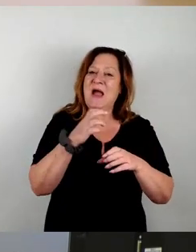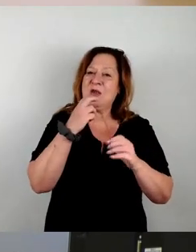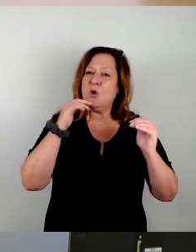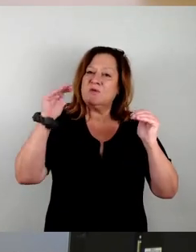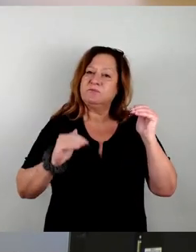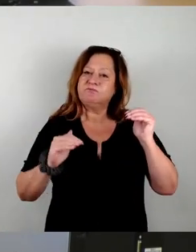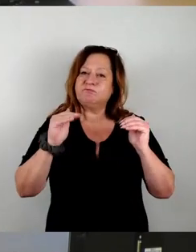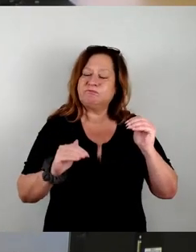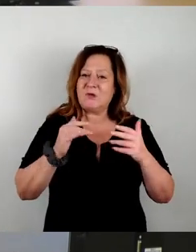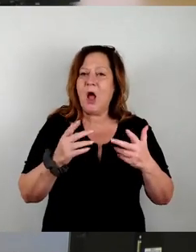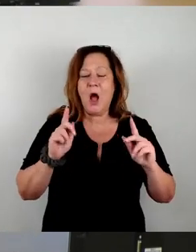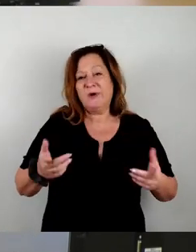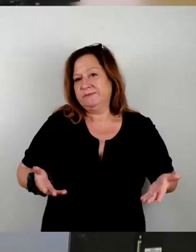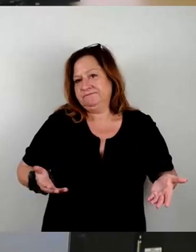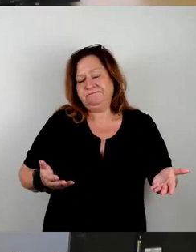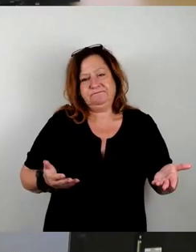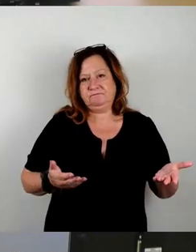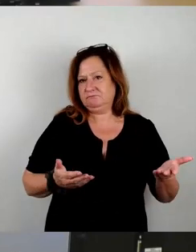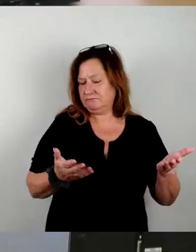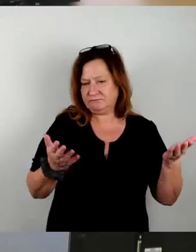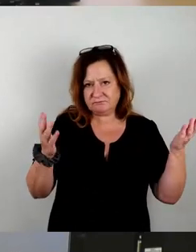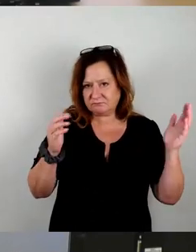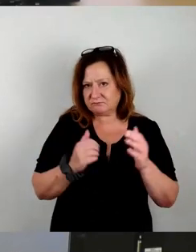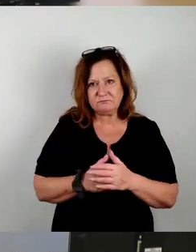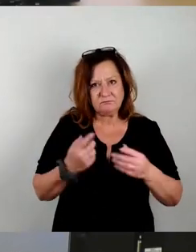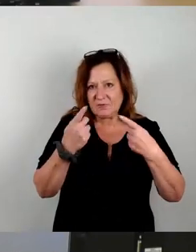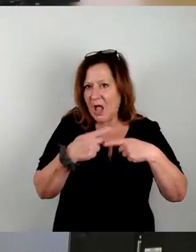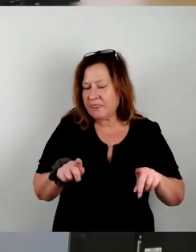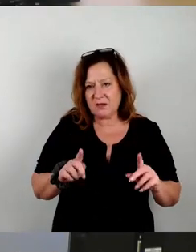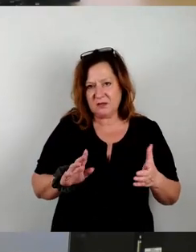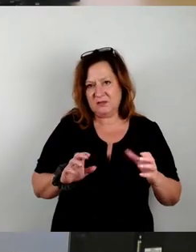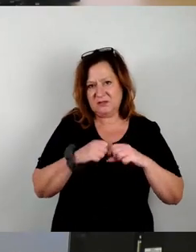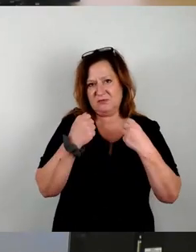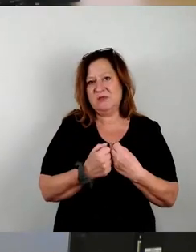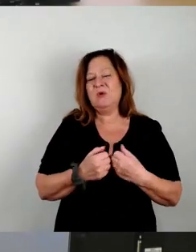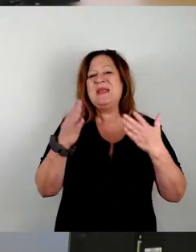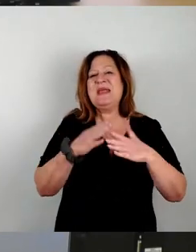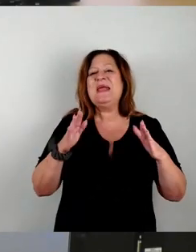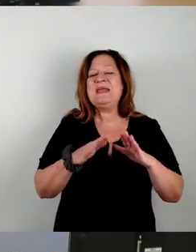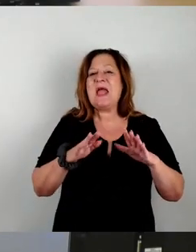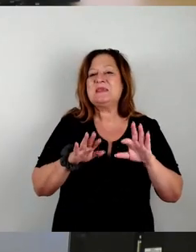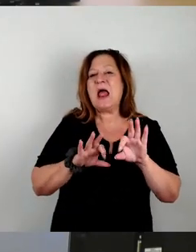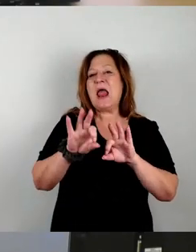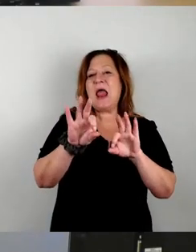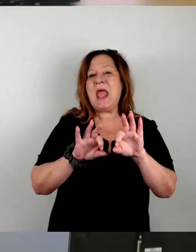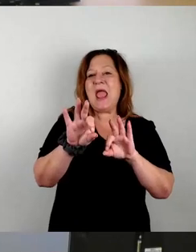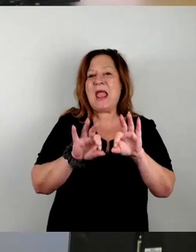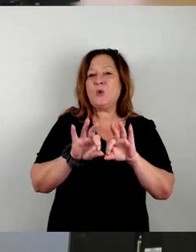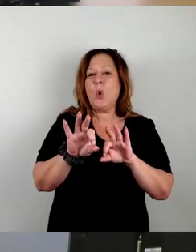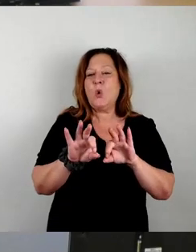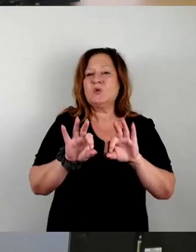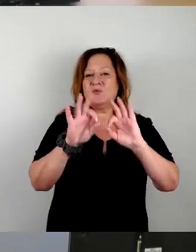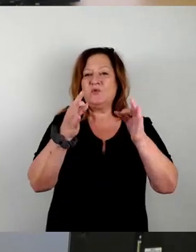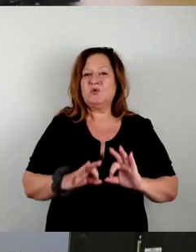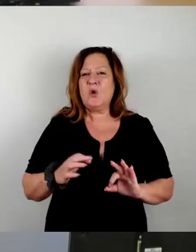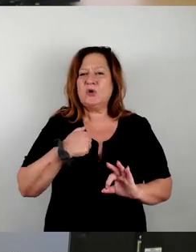Aber das ist, das ist eine ganz andere Stelle. Und jetzt nochmal zur Lenkungsfunktion. Wir haben uns natürlich auch geschüttelt, das gebe ich ehrlich zu,